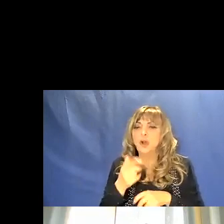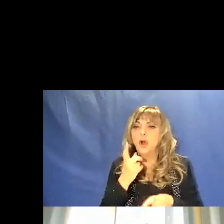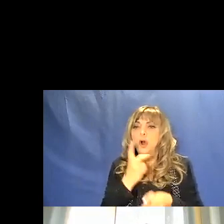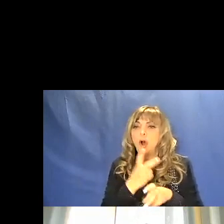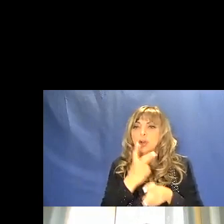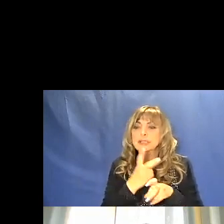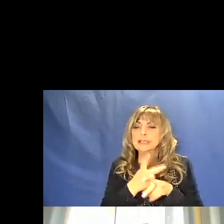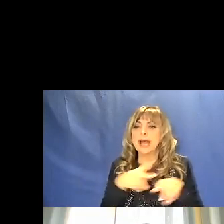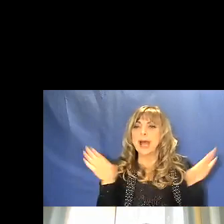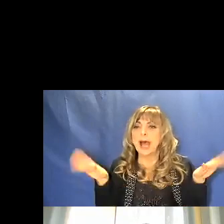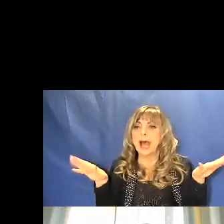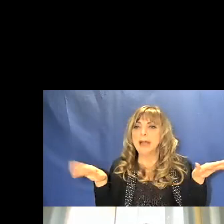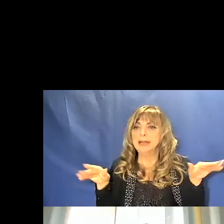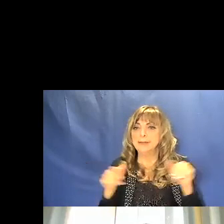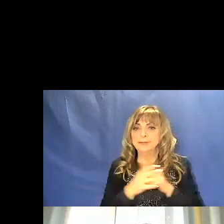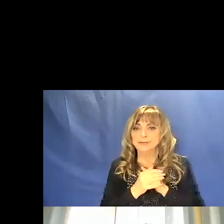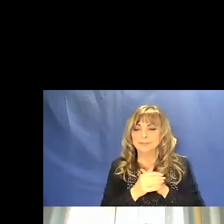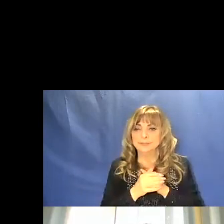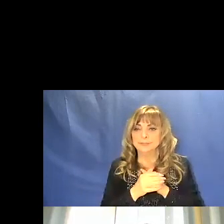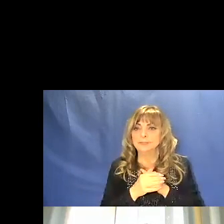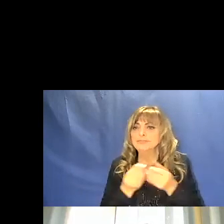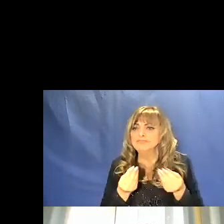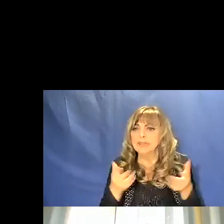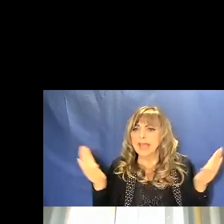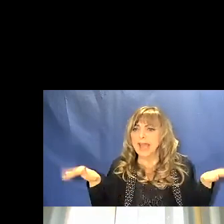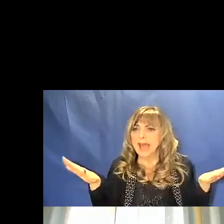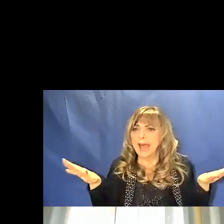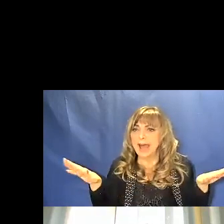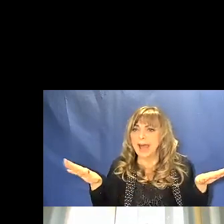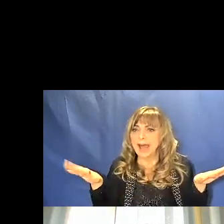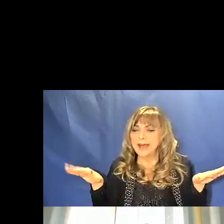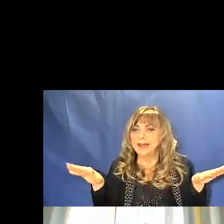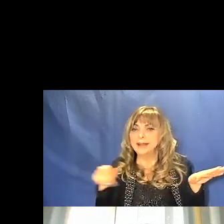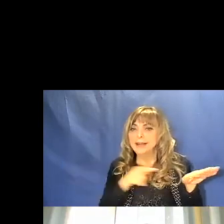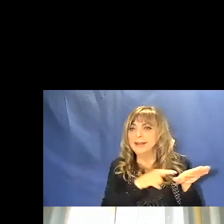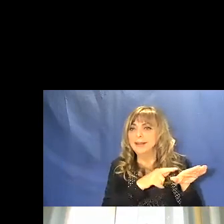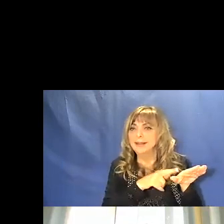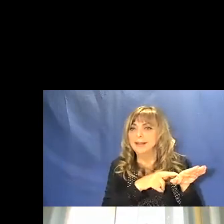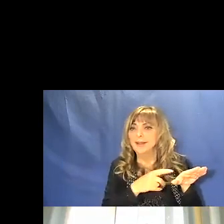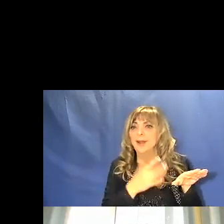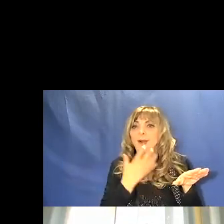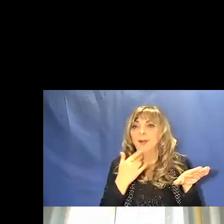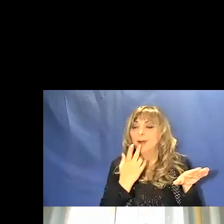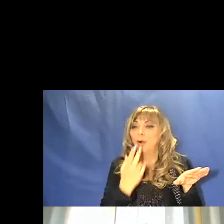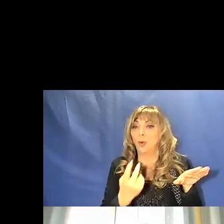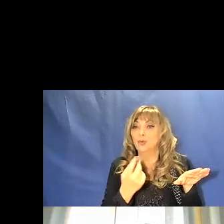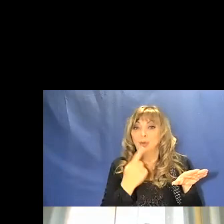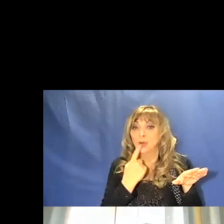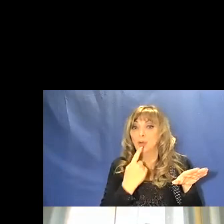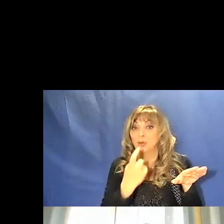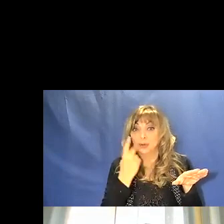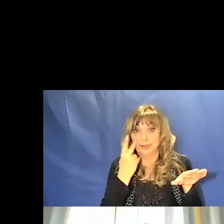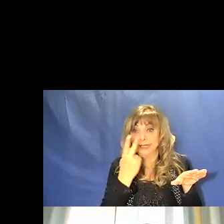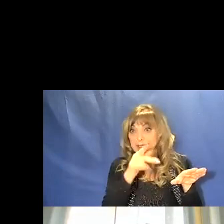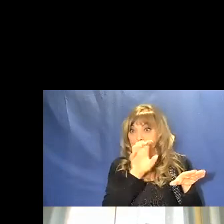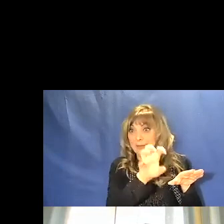delle ali perché le ali di questa specie di uccello sono di colore rosso come vedete nell'immagine